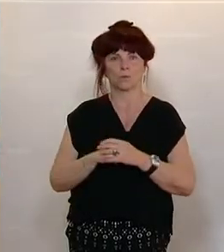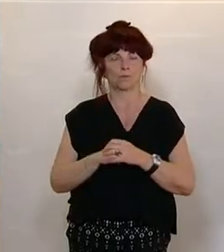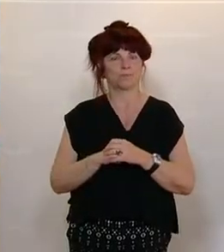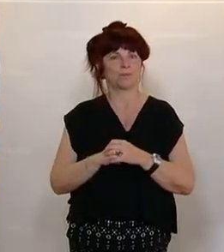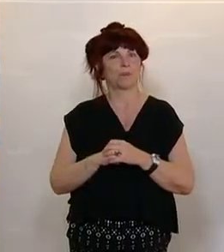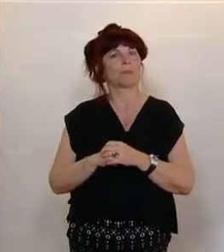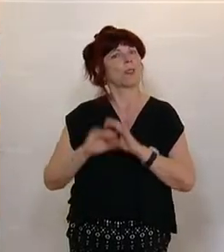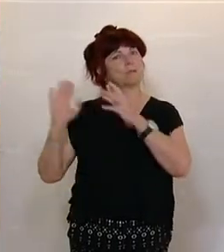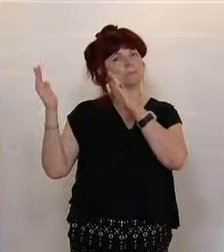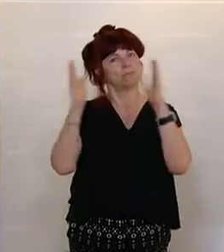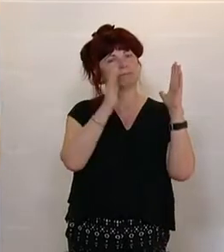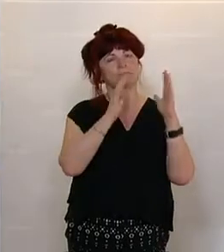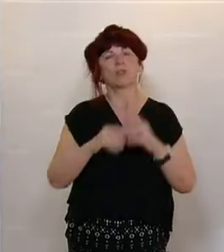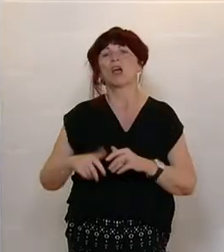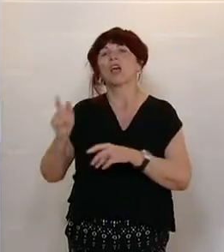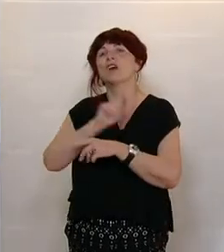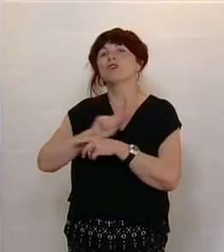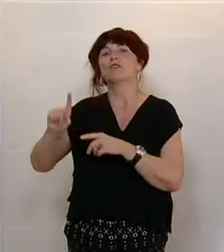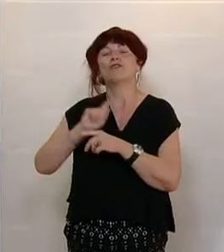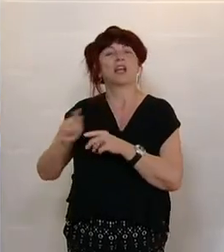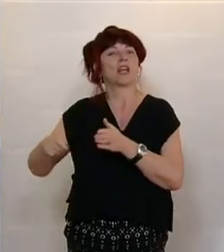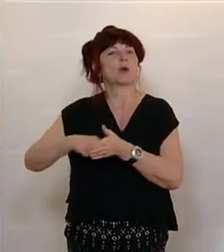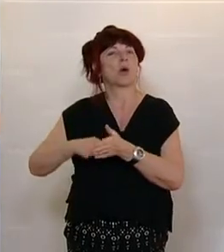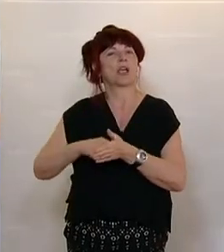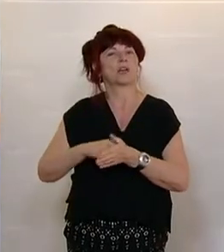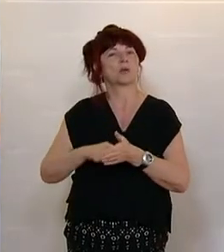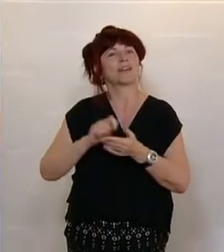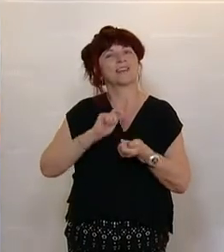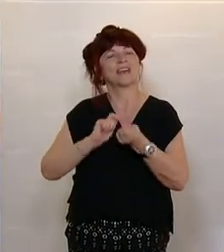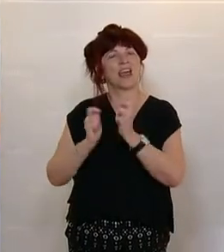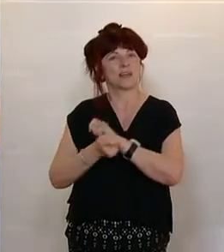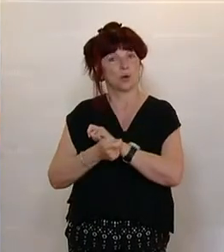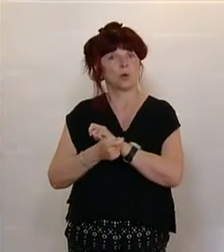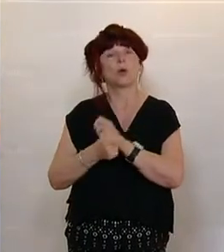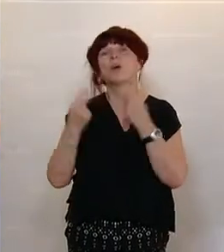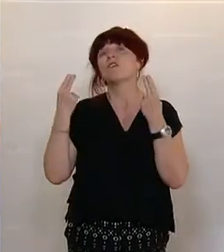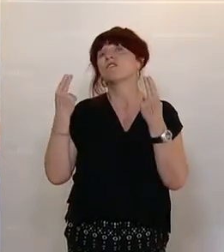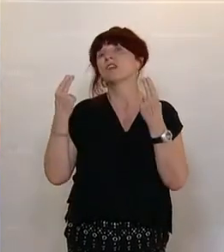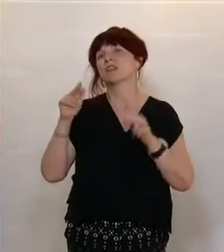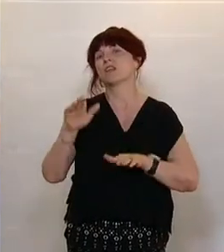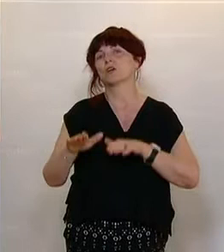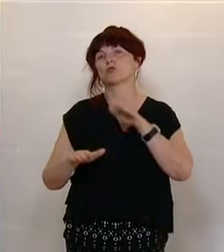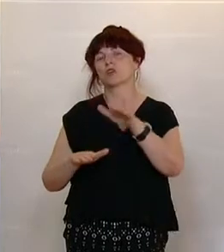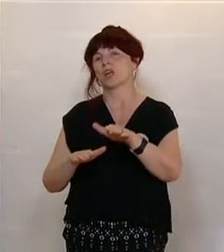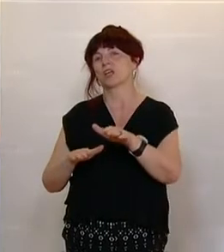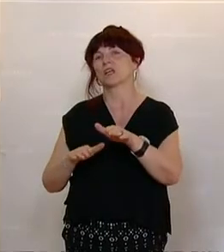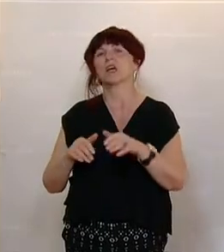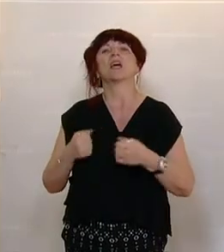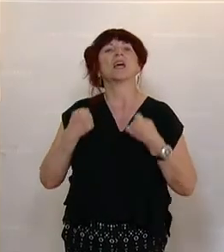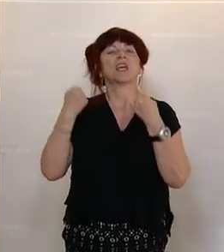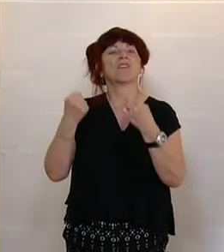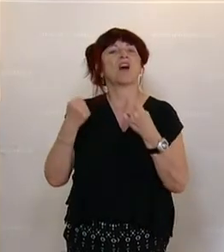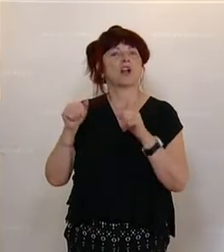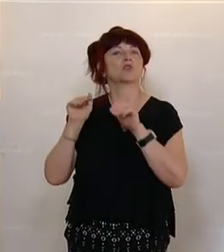Und mit dieser Fehlerkorrektur, mit diesen Änderungen im Sicherheitspolizeigesetz gehen wir einen nächsten, einen wichtigen Schritt bei der Stärkung von Gewaltschutz und